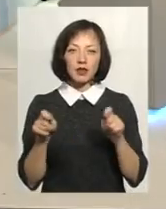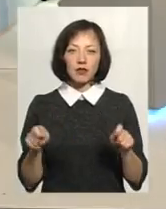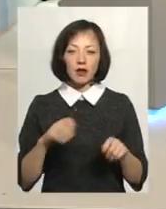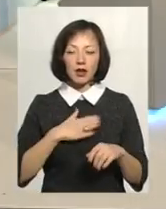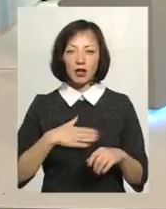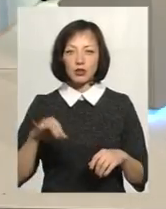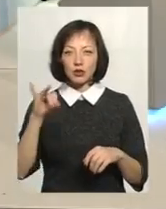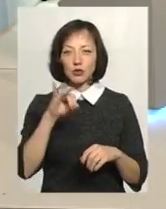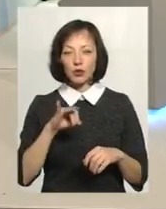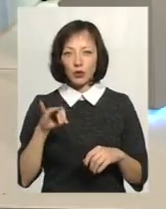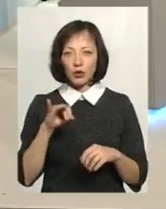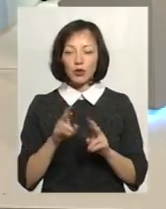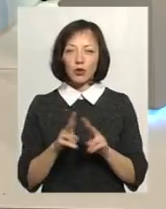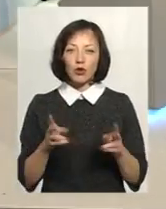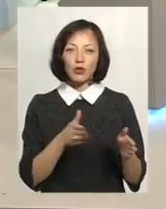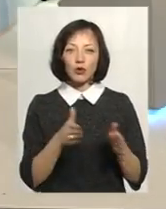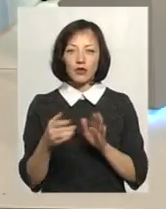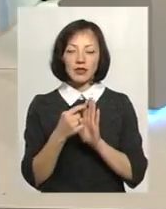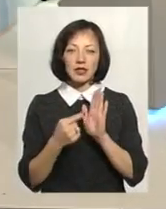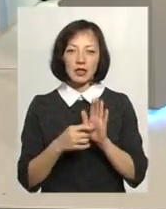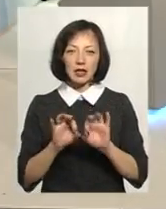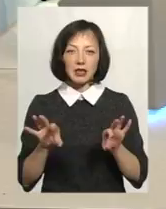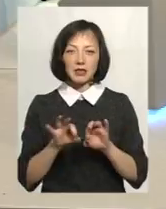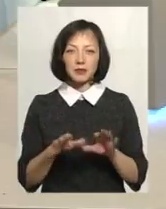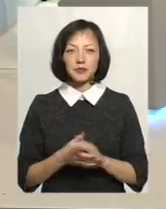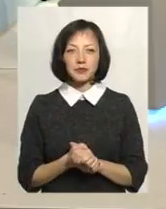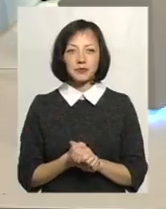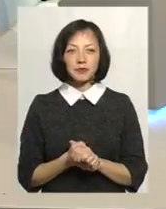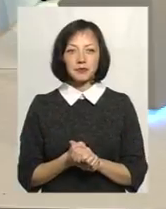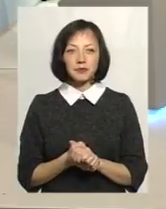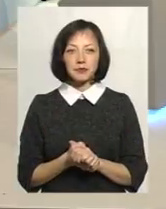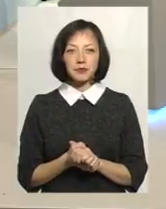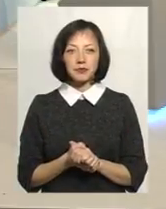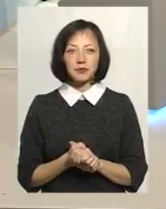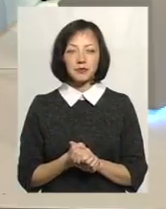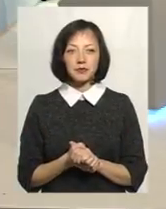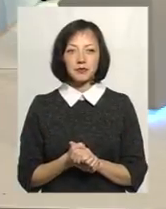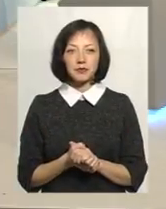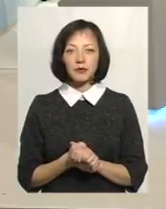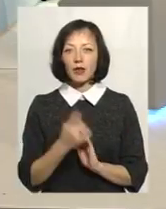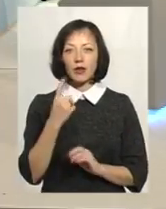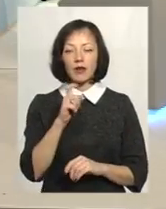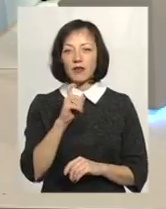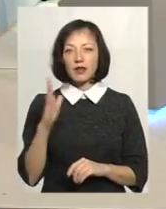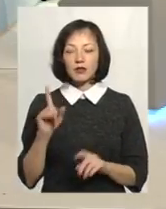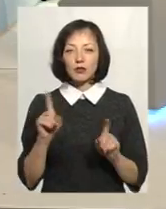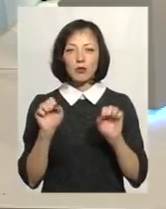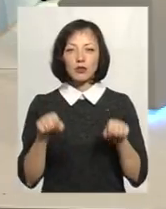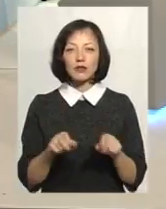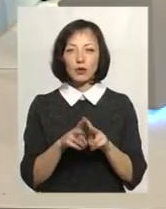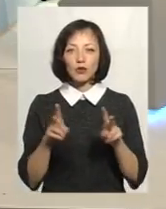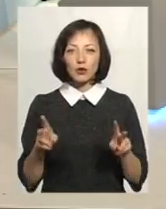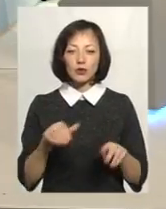нашу історію, і хто готовий ділитися. А зараз буквально хочу дати вам хвилинку, для того, щоб, можливо,